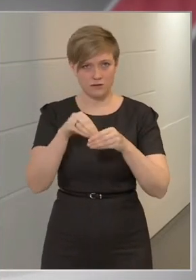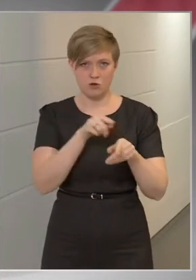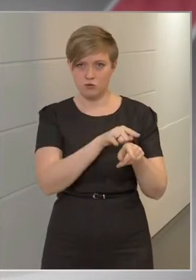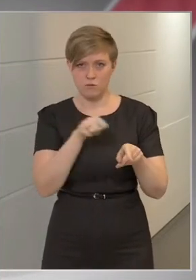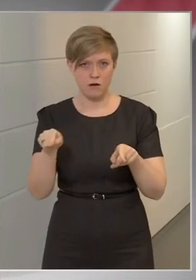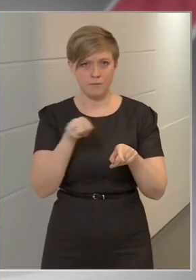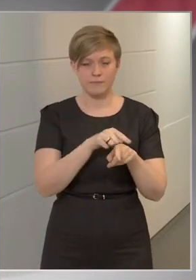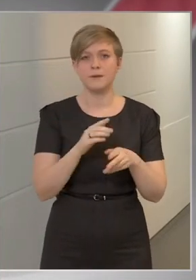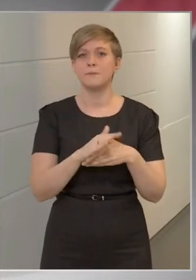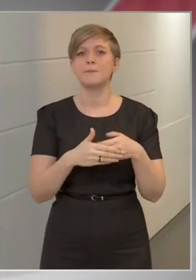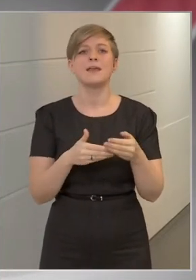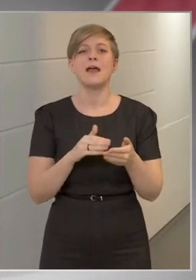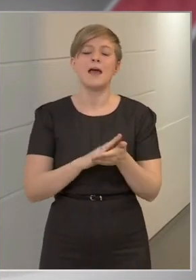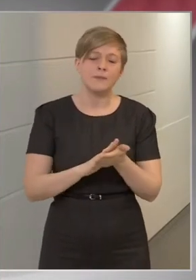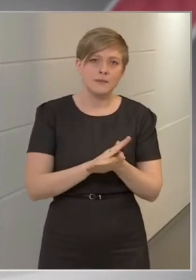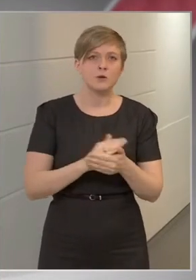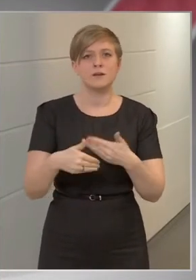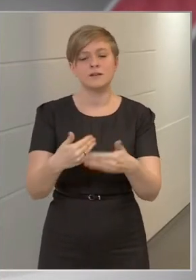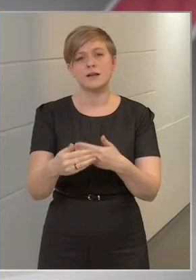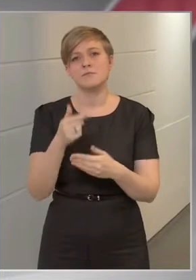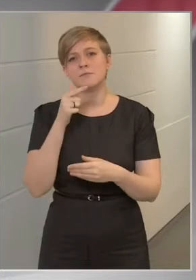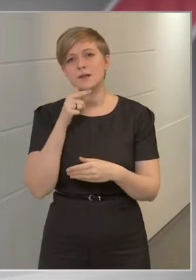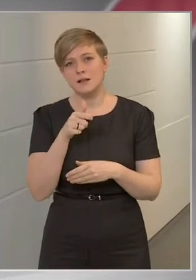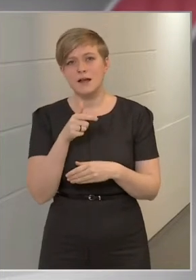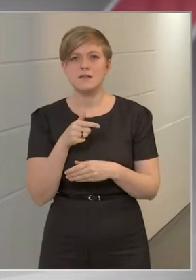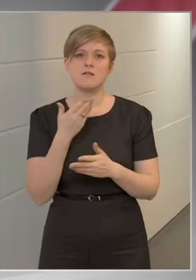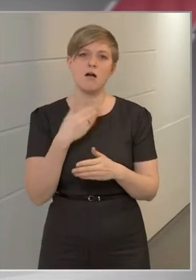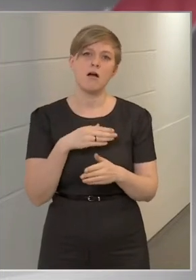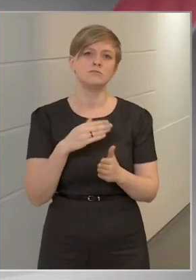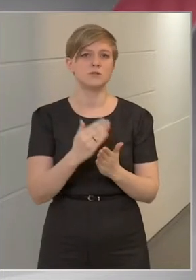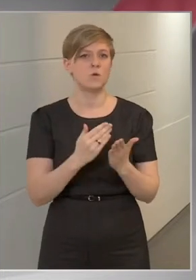Milyen következményekkel jár a törvény megszegése?